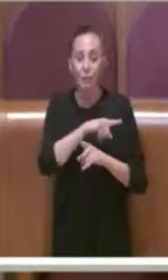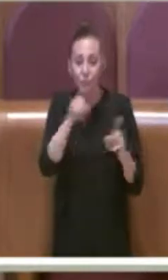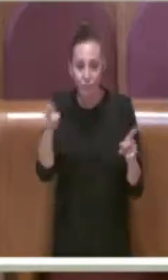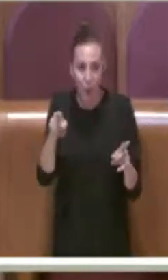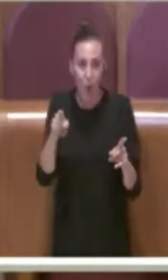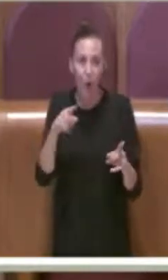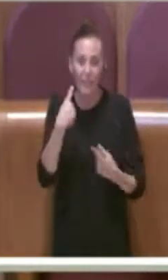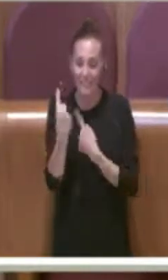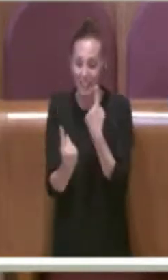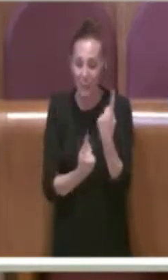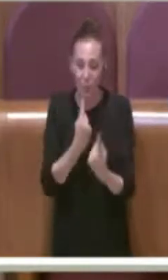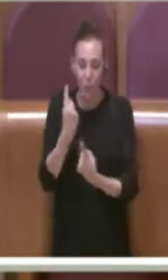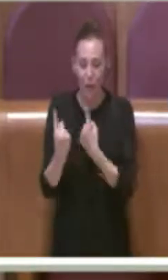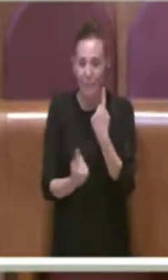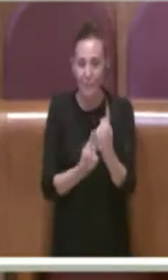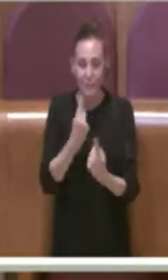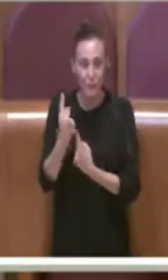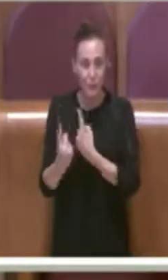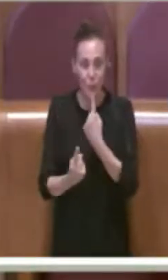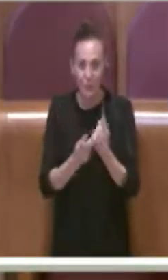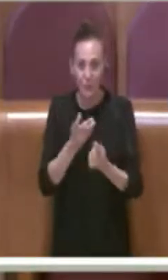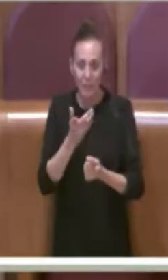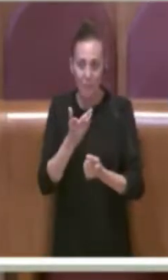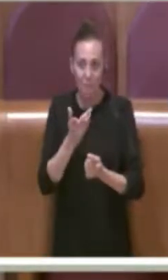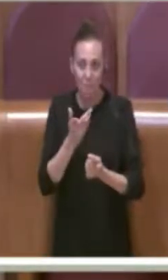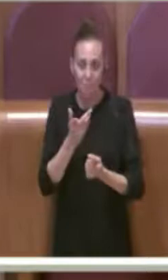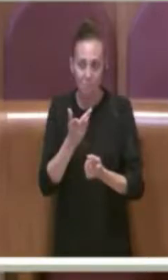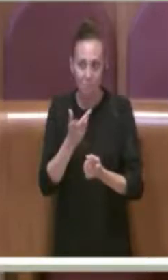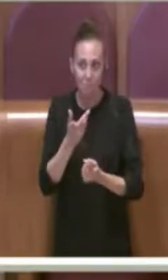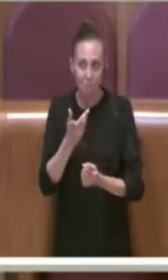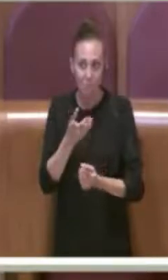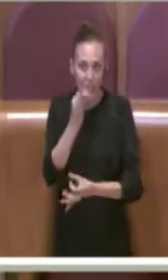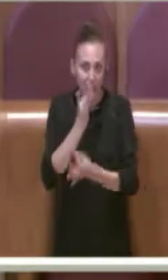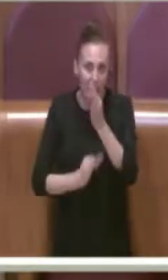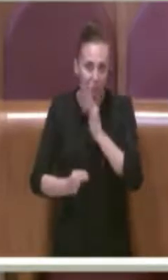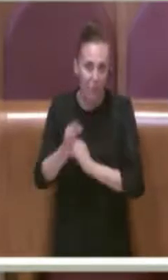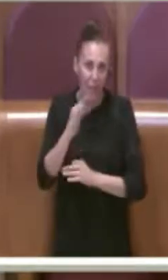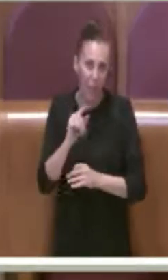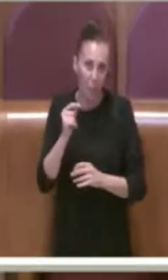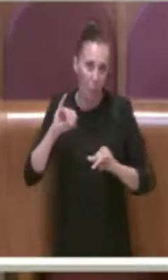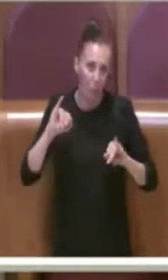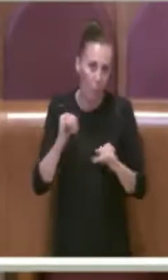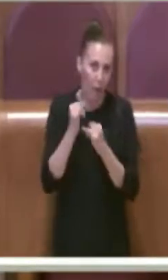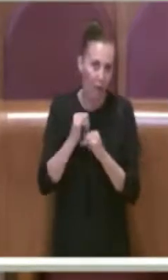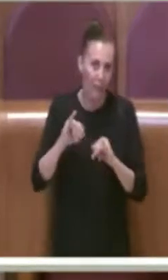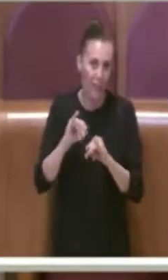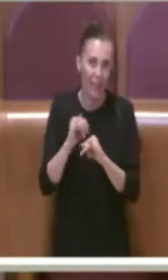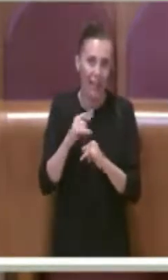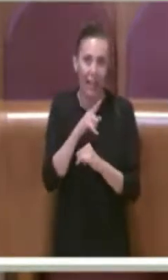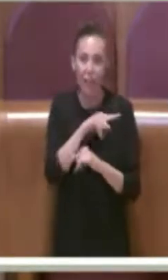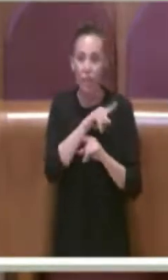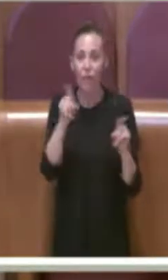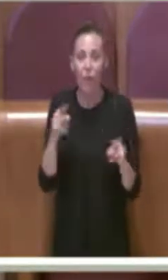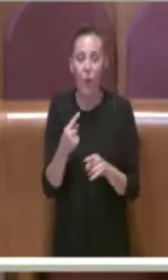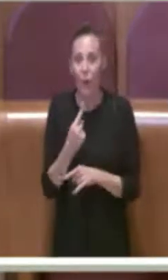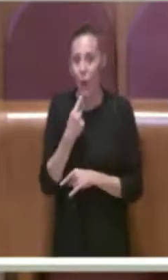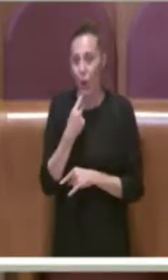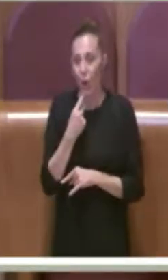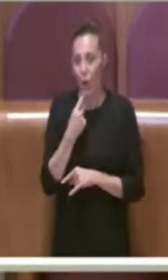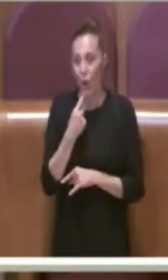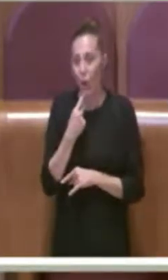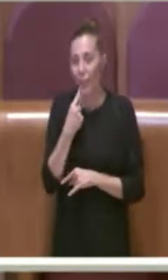particolare. Si arriva a citare la delibera di Monte